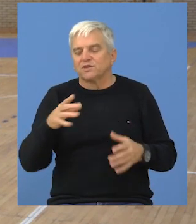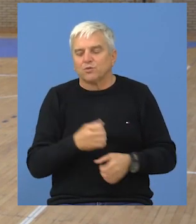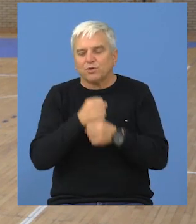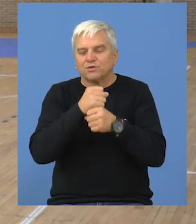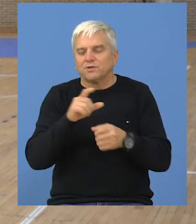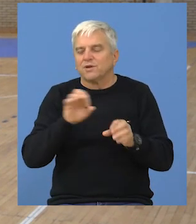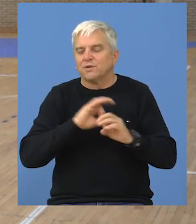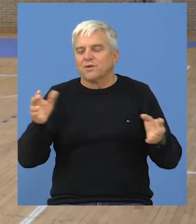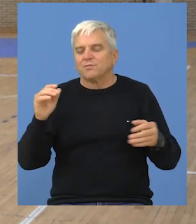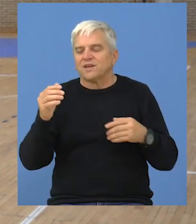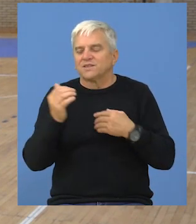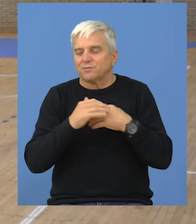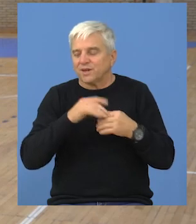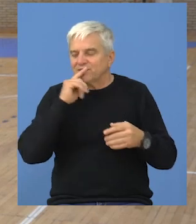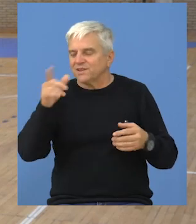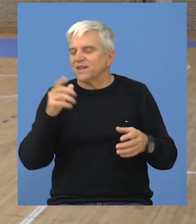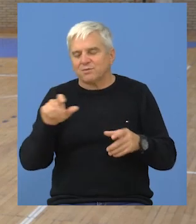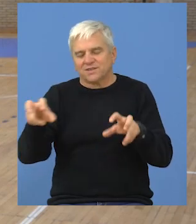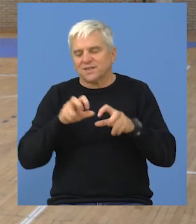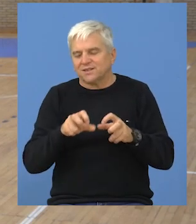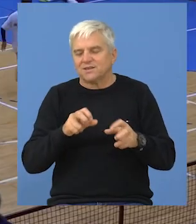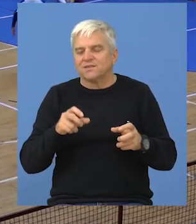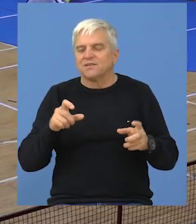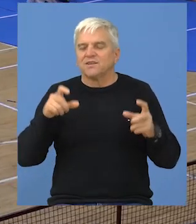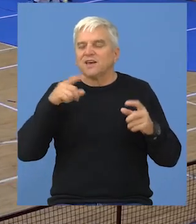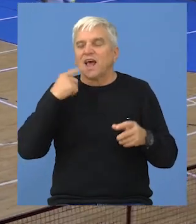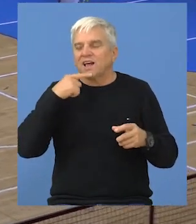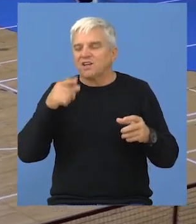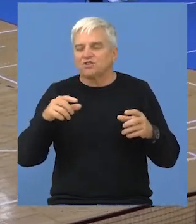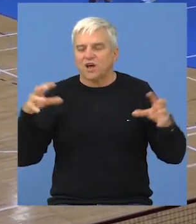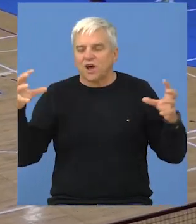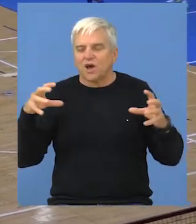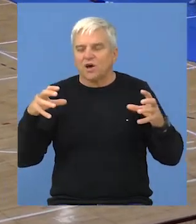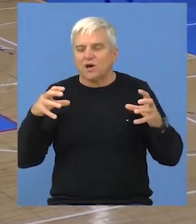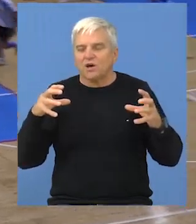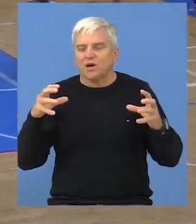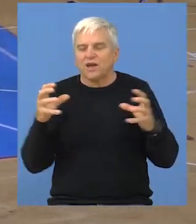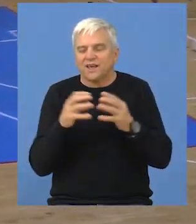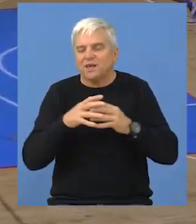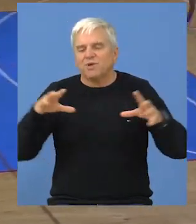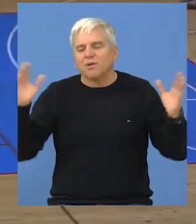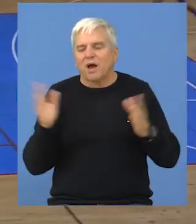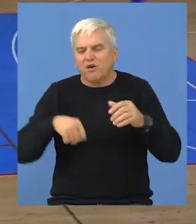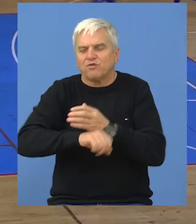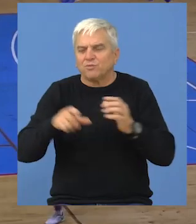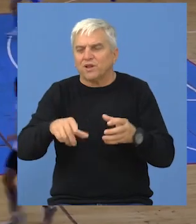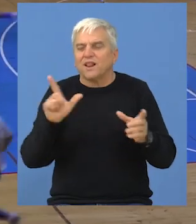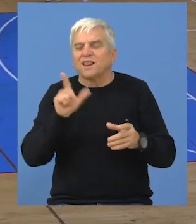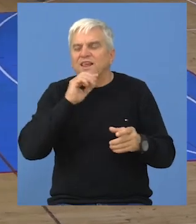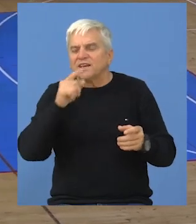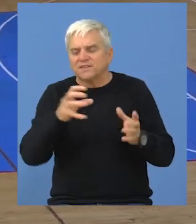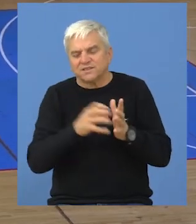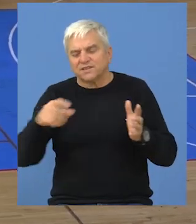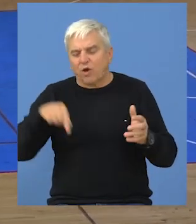ove godine to podržali bez da su imali ikakvu zadršku. Kada je reč o ekipi, kluba, malog futbala Beče i ligaškog dela,